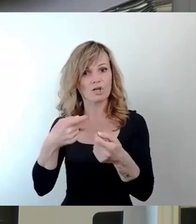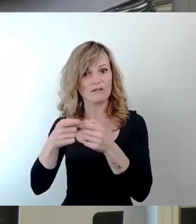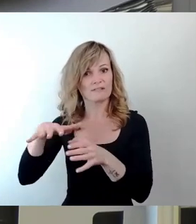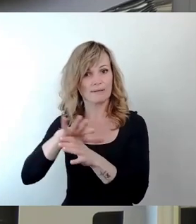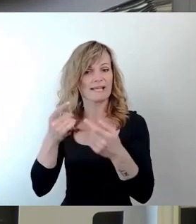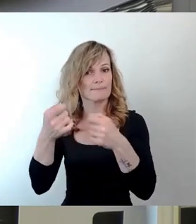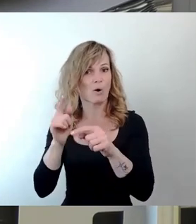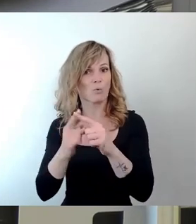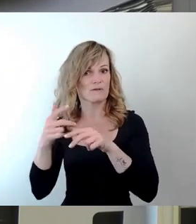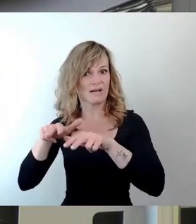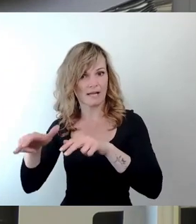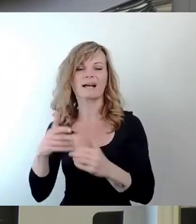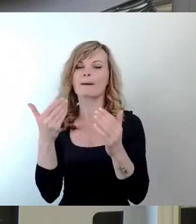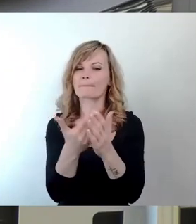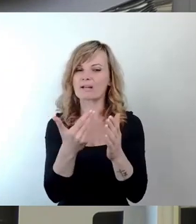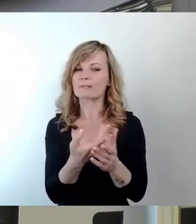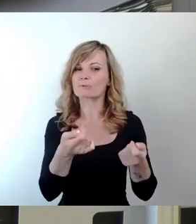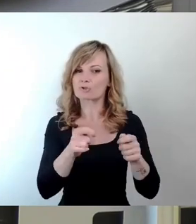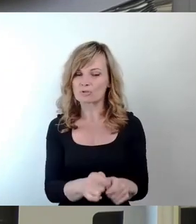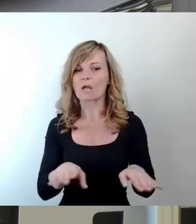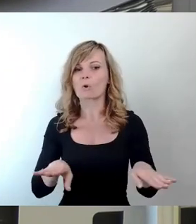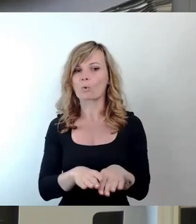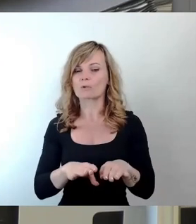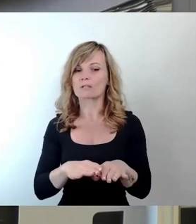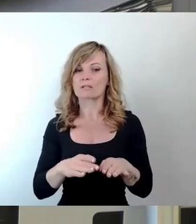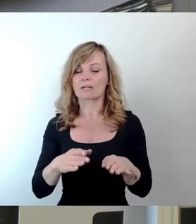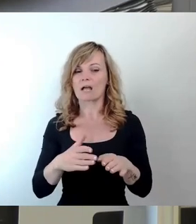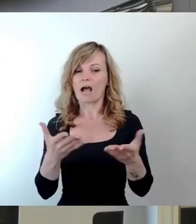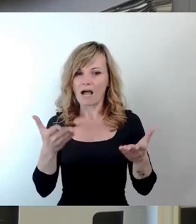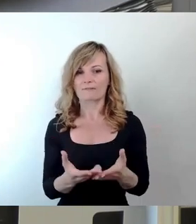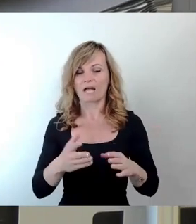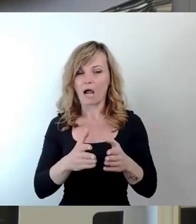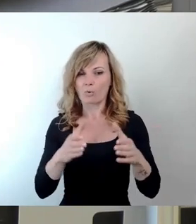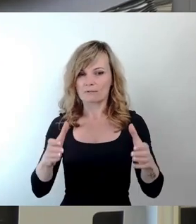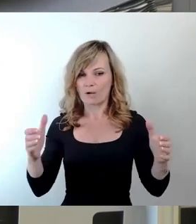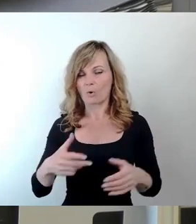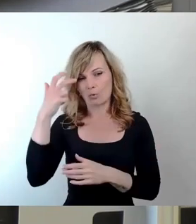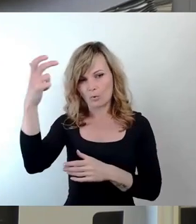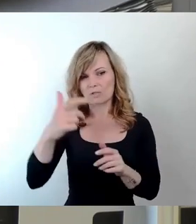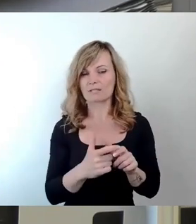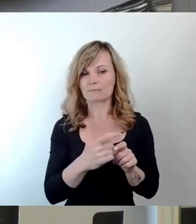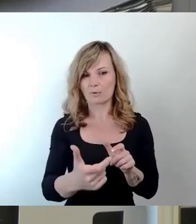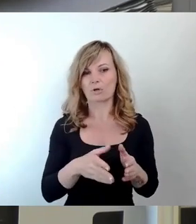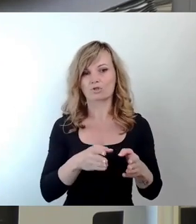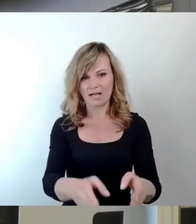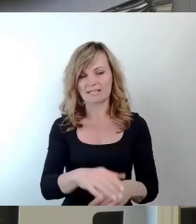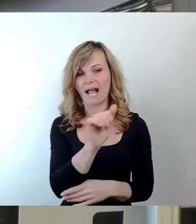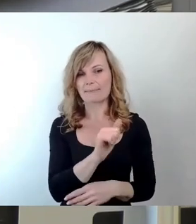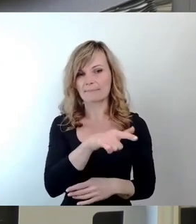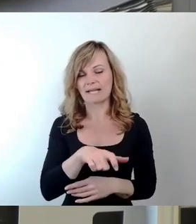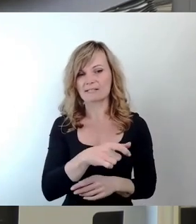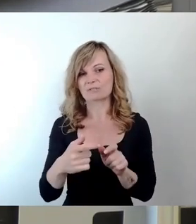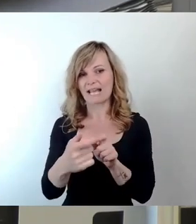Beschlüsse, grundhafter Ausbau der Königsbrücker Straße zwischen Alperplatz und Gleisanlagen, Einrichtung von